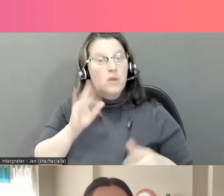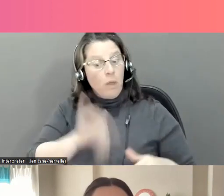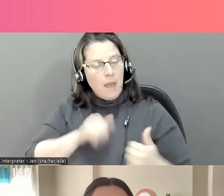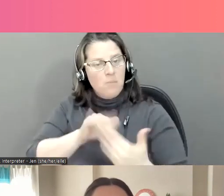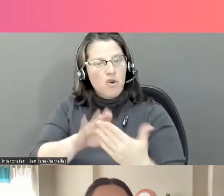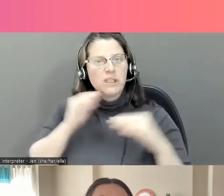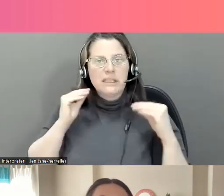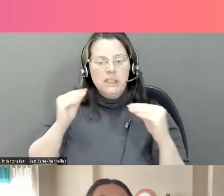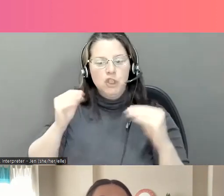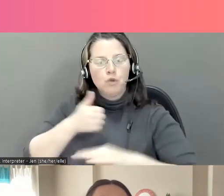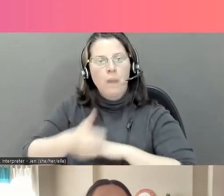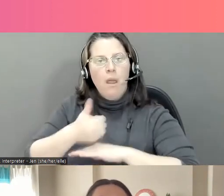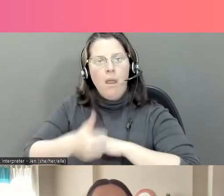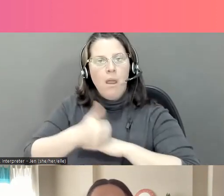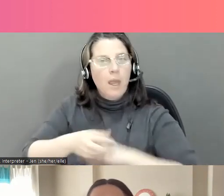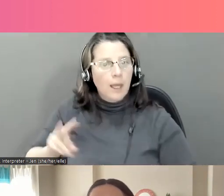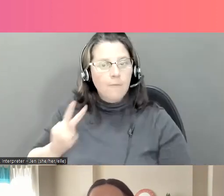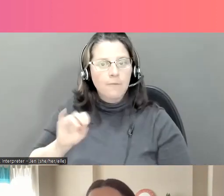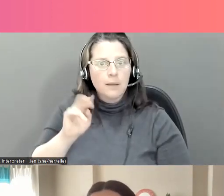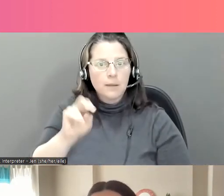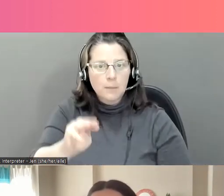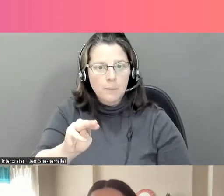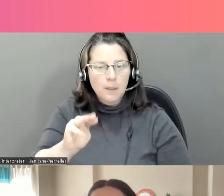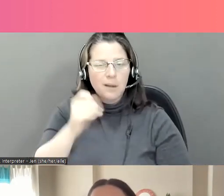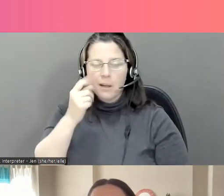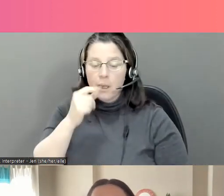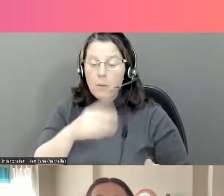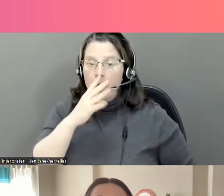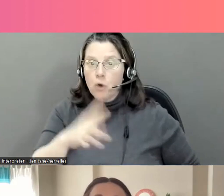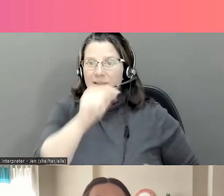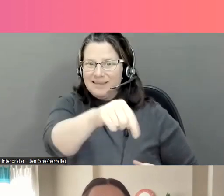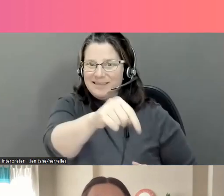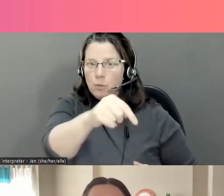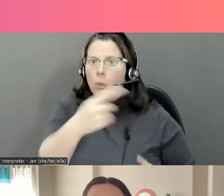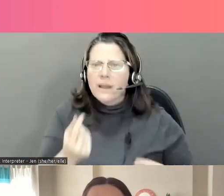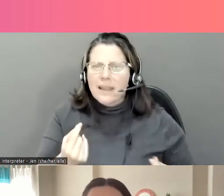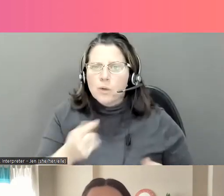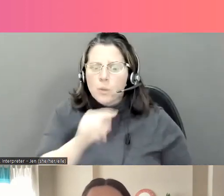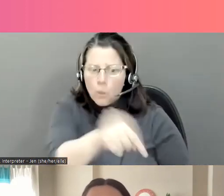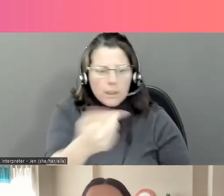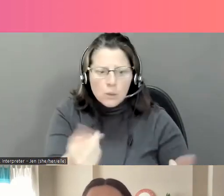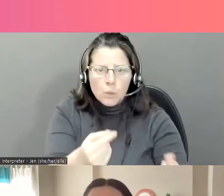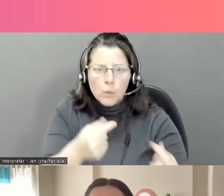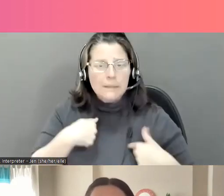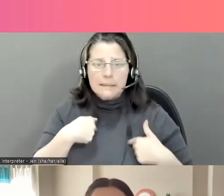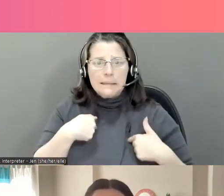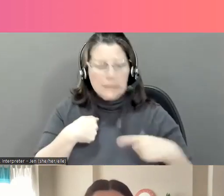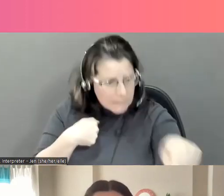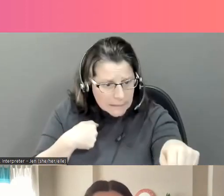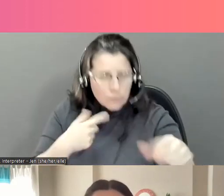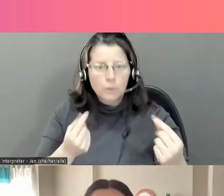approche comme punitive. Donc, on va blâmer la personne, la victime